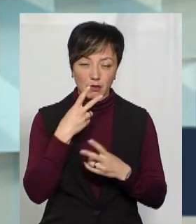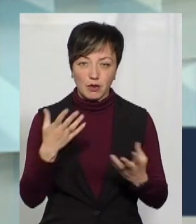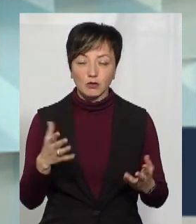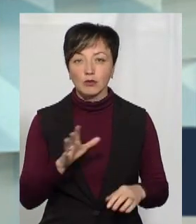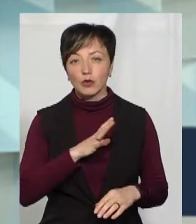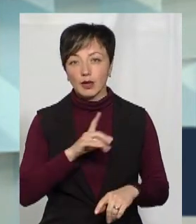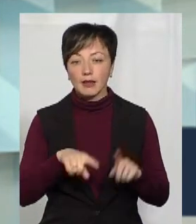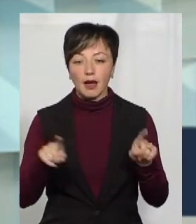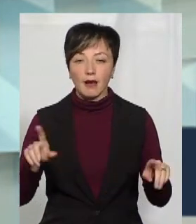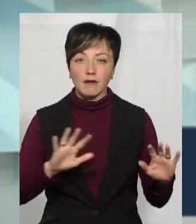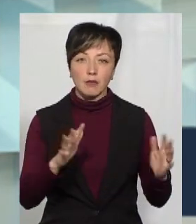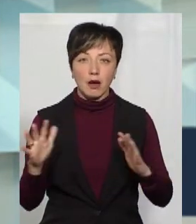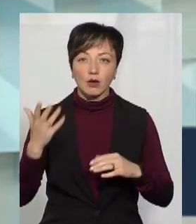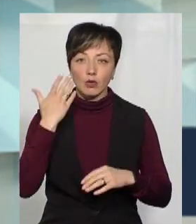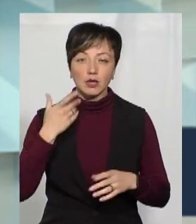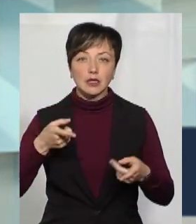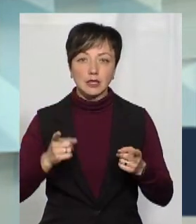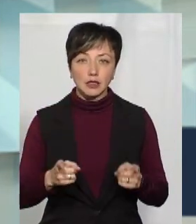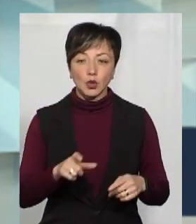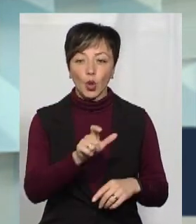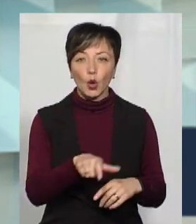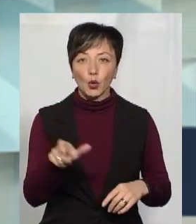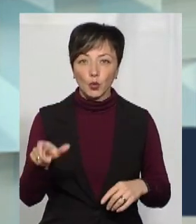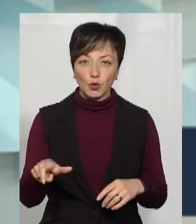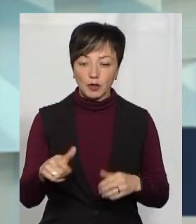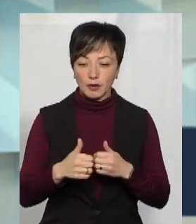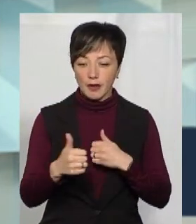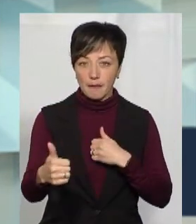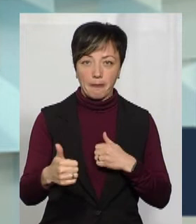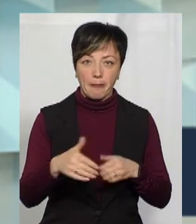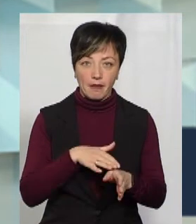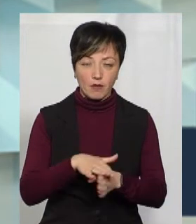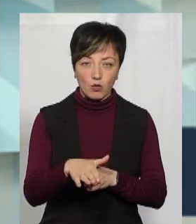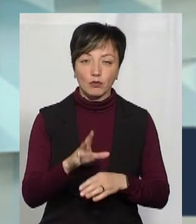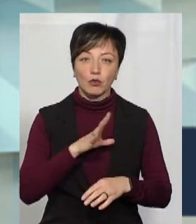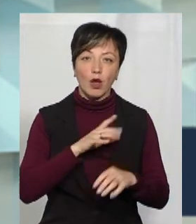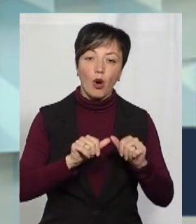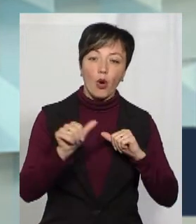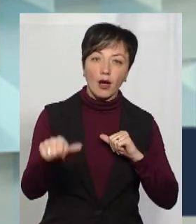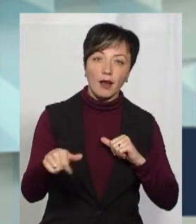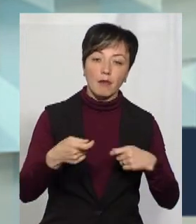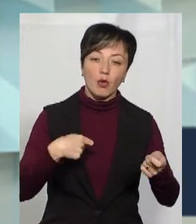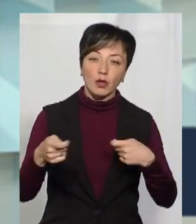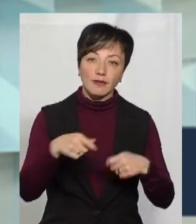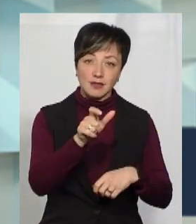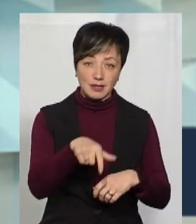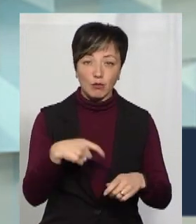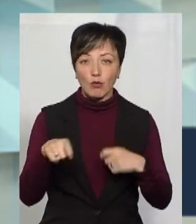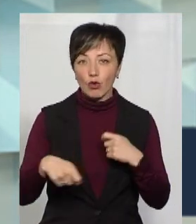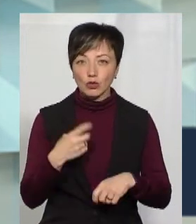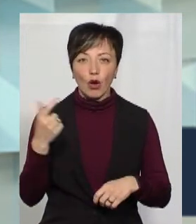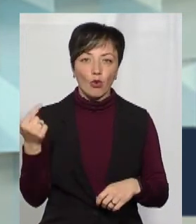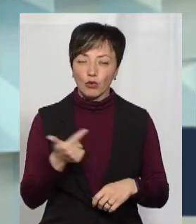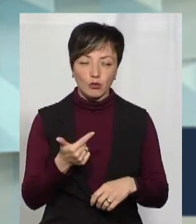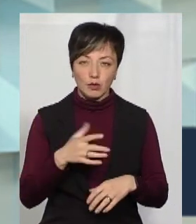Були деякі випадки, коли, дійсно, люди між собою не дотримувалися дистанції. Були окремі продавці, які порушували, але таких